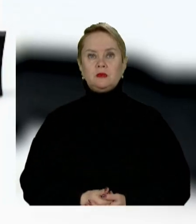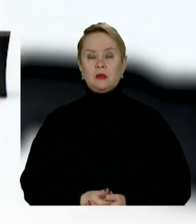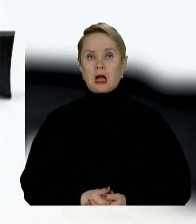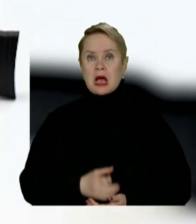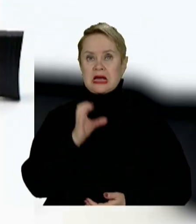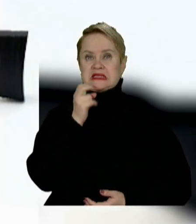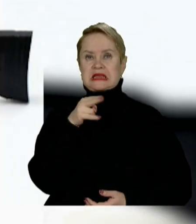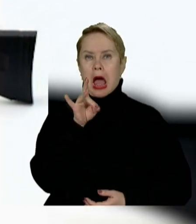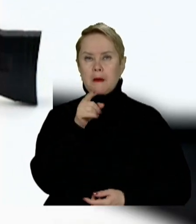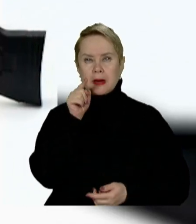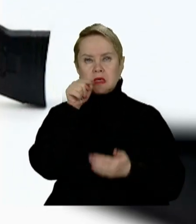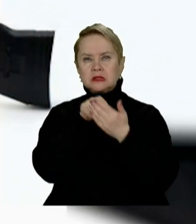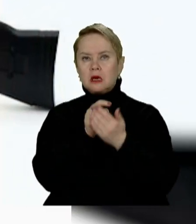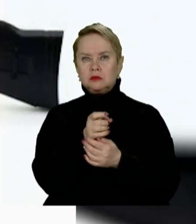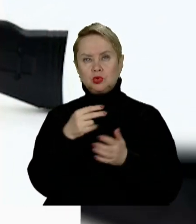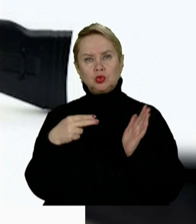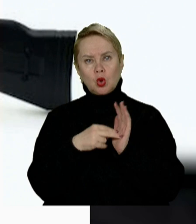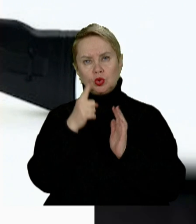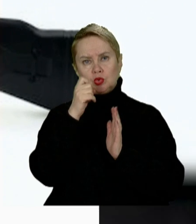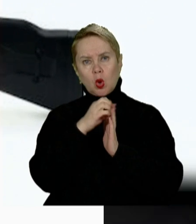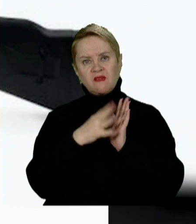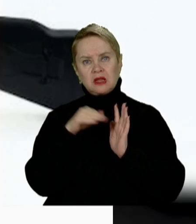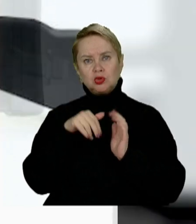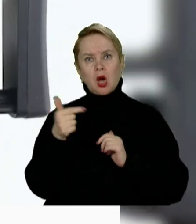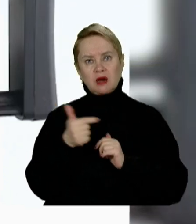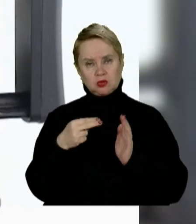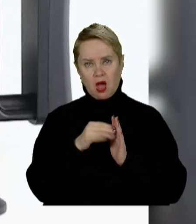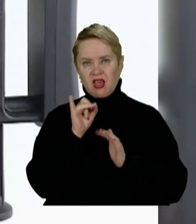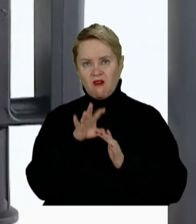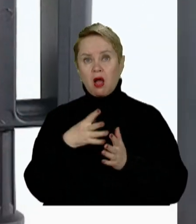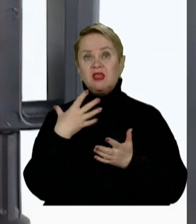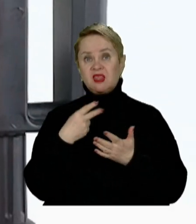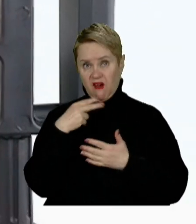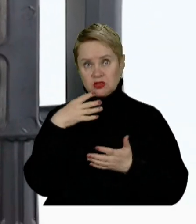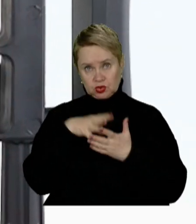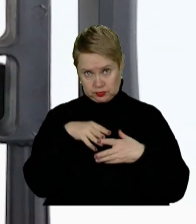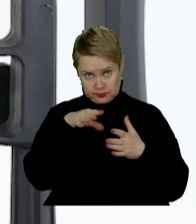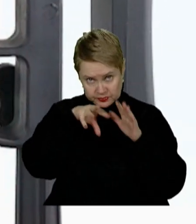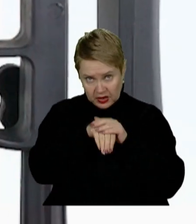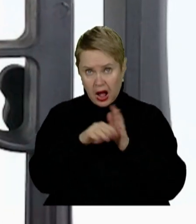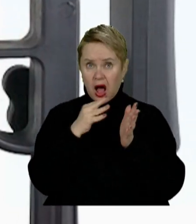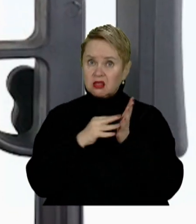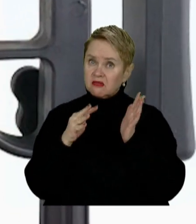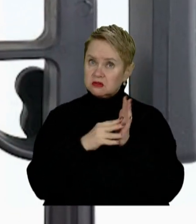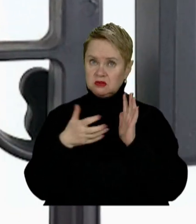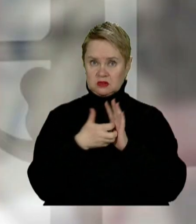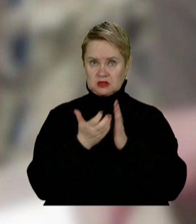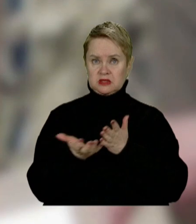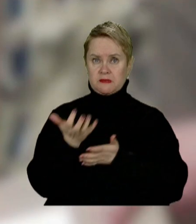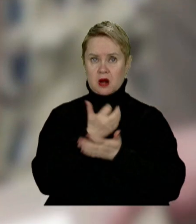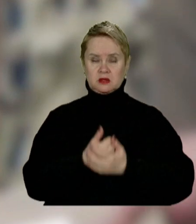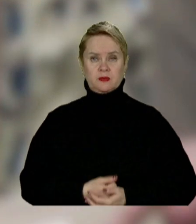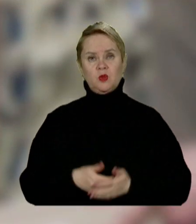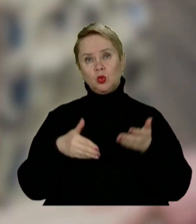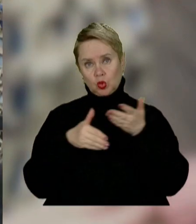Снайперська гвинтівка коштує 119 тисяч гривень. Іван кладе свої 20 тисяч, і її 99 ще потрібно зібрати.